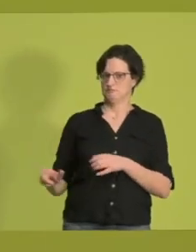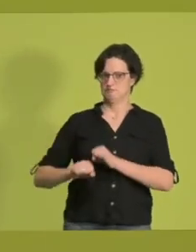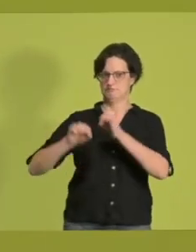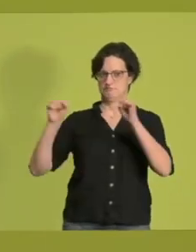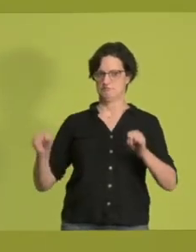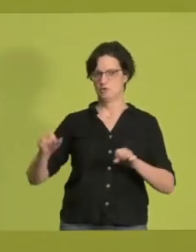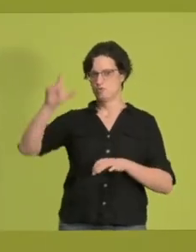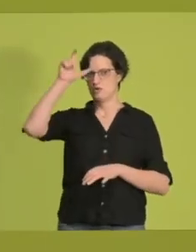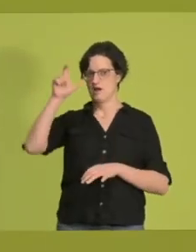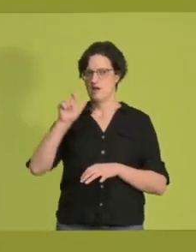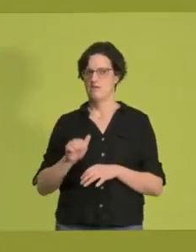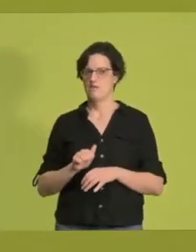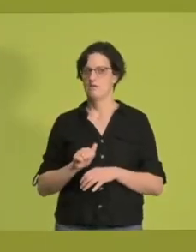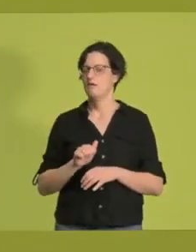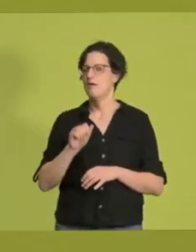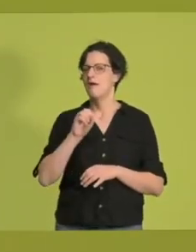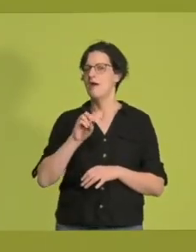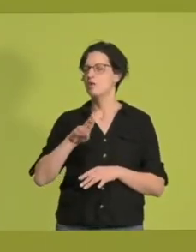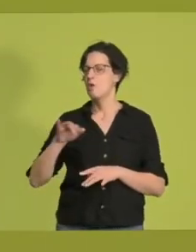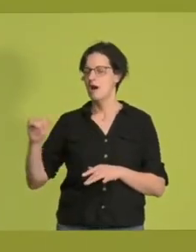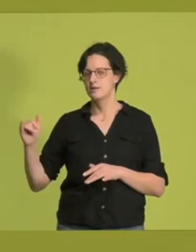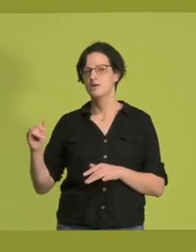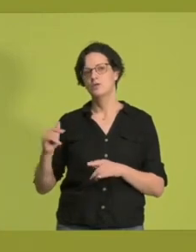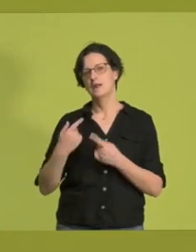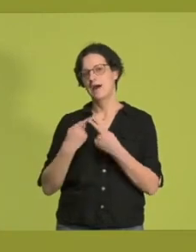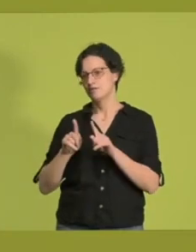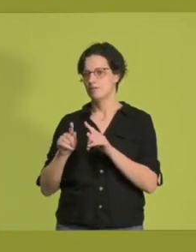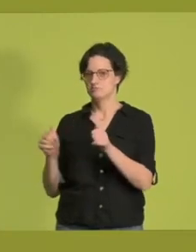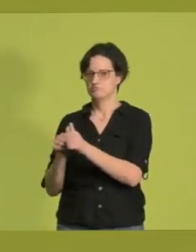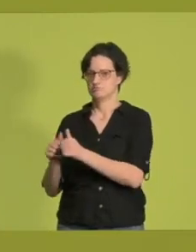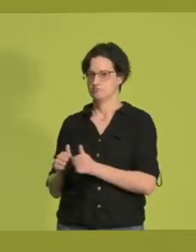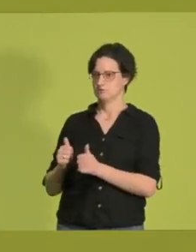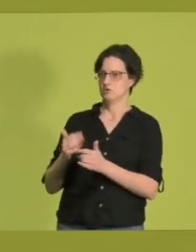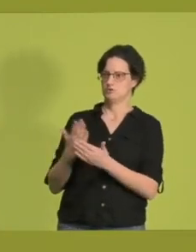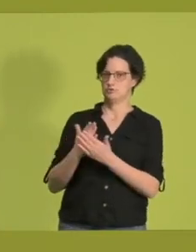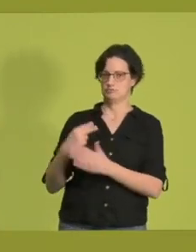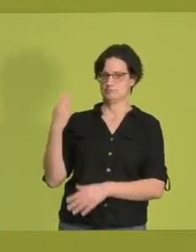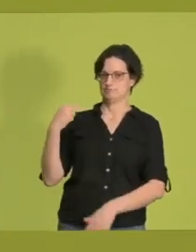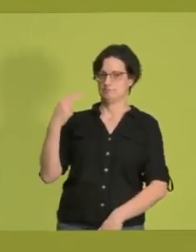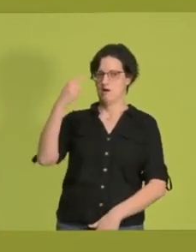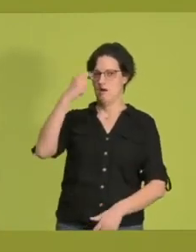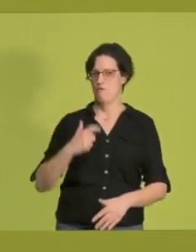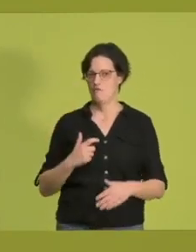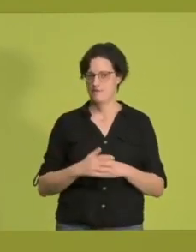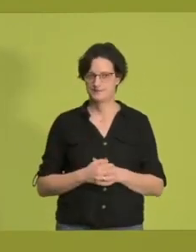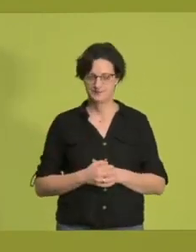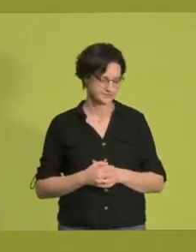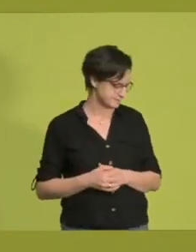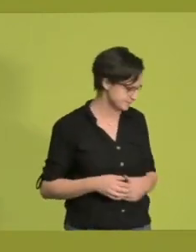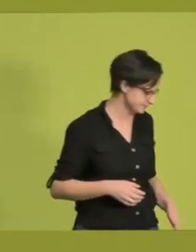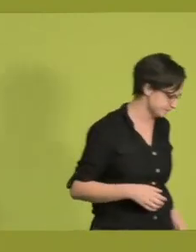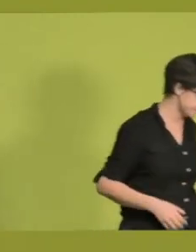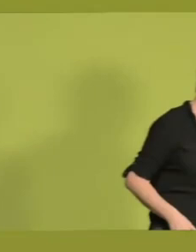nationalistischen Ablegern hier bei uns in NRW zu geraten. Ich weiß aber auch, liebe Freundinnen